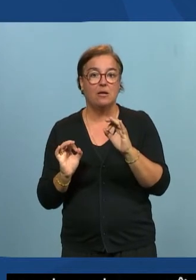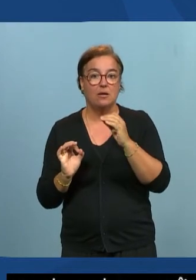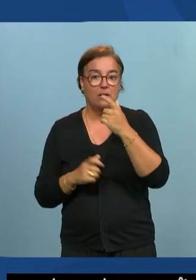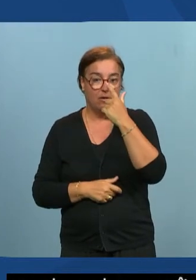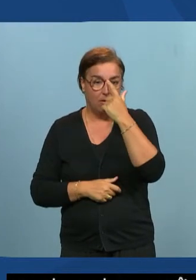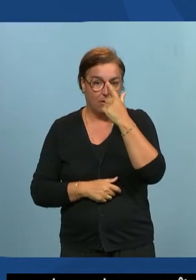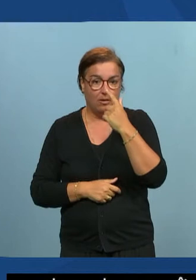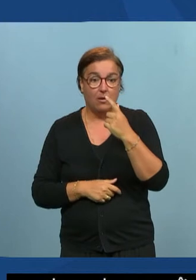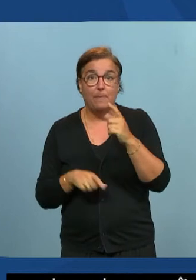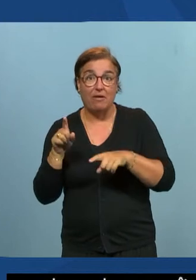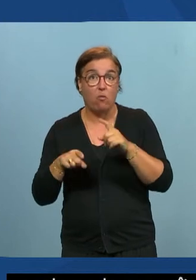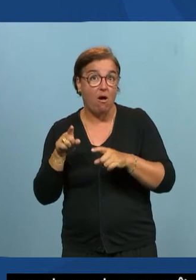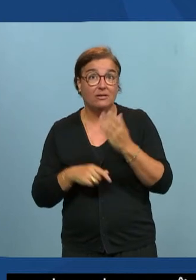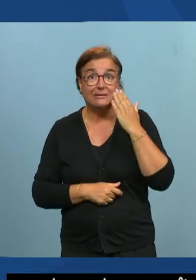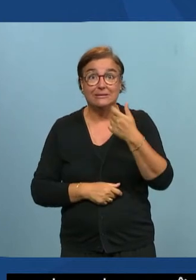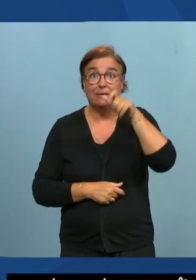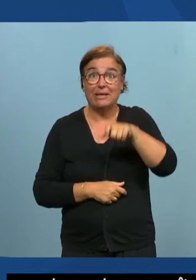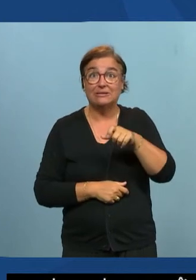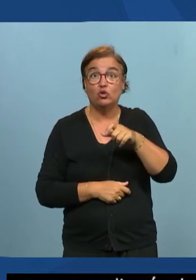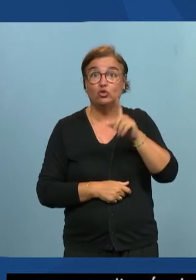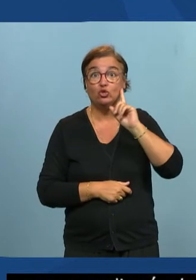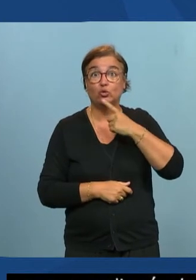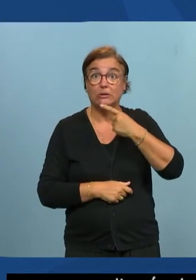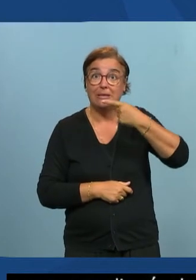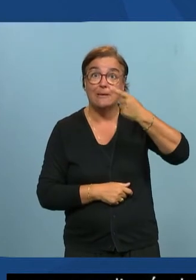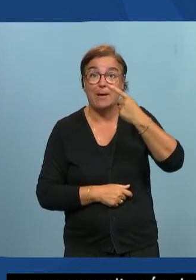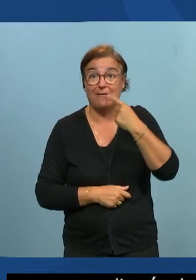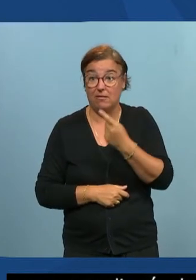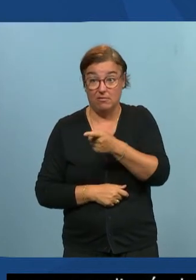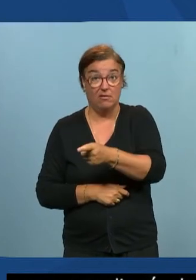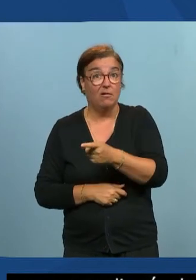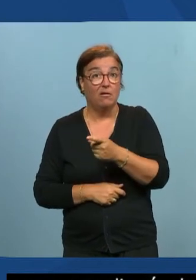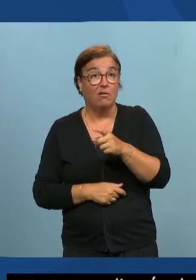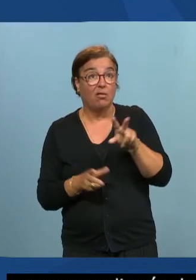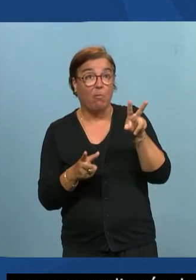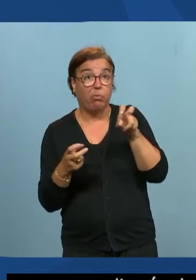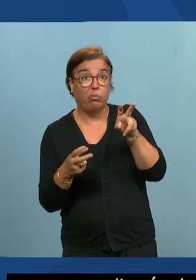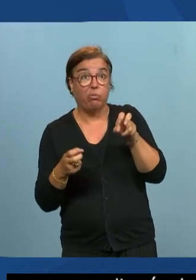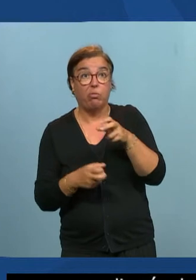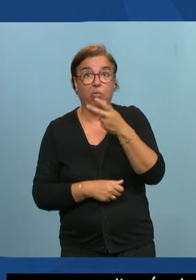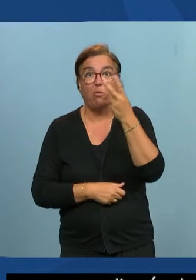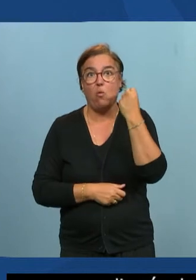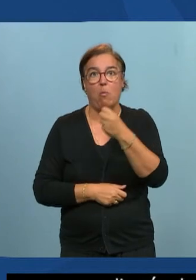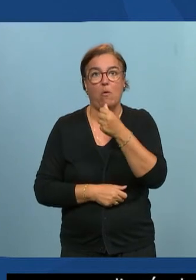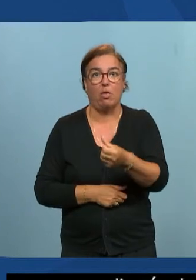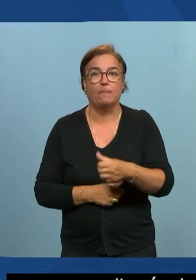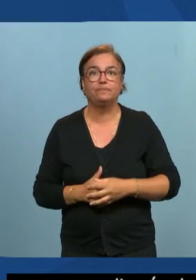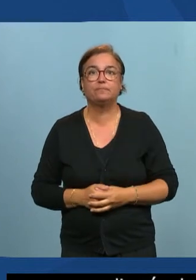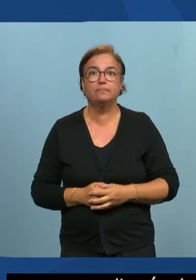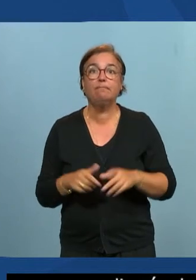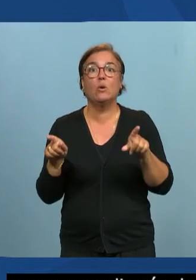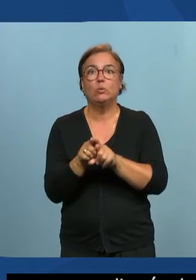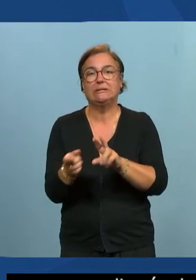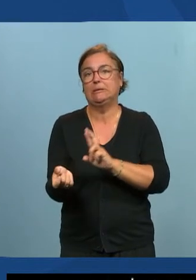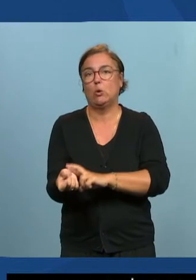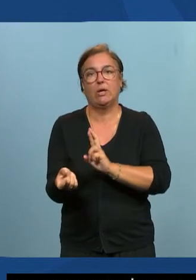du coup c'est vrai c'est rempli les sous-titres automatiques et aussi faites attention au débit et au